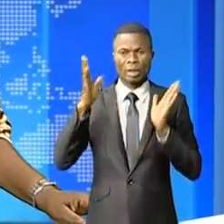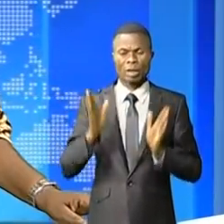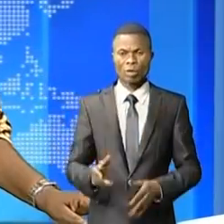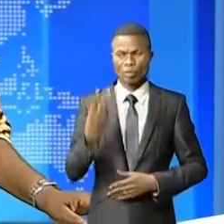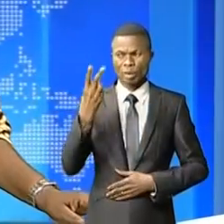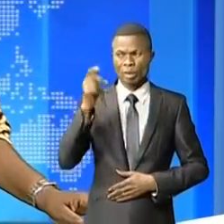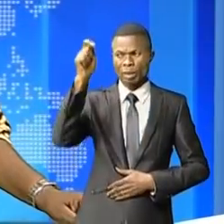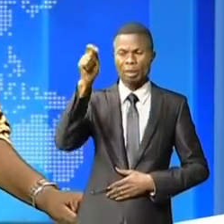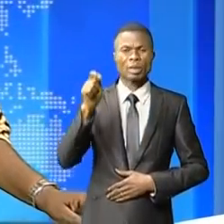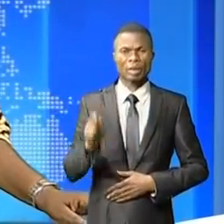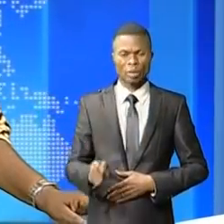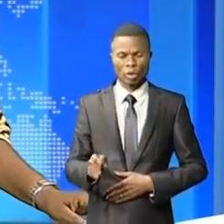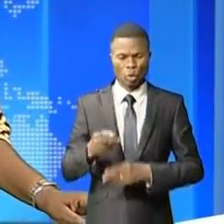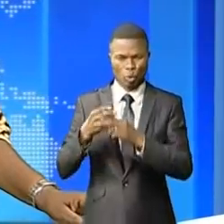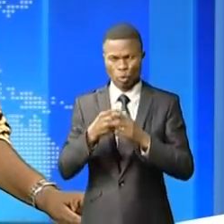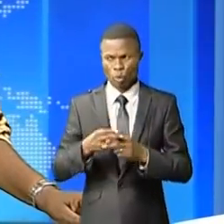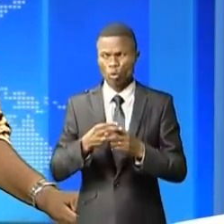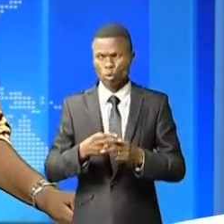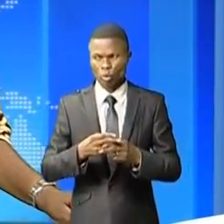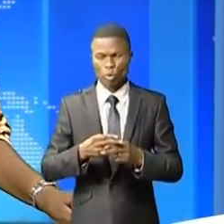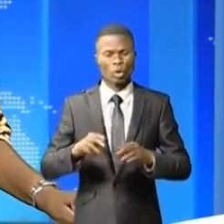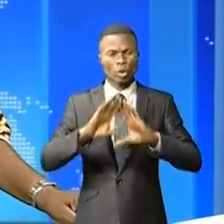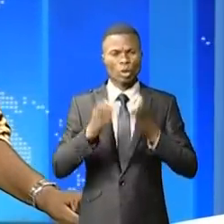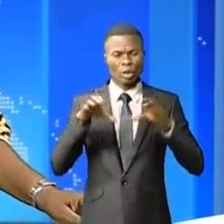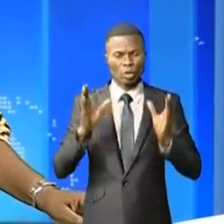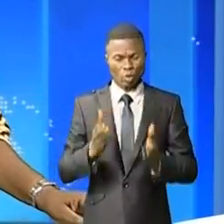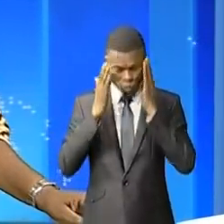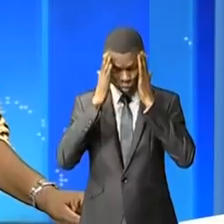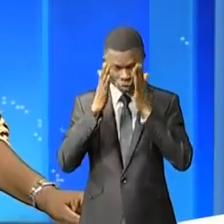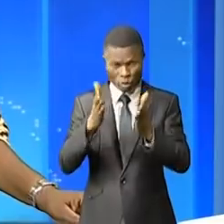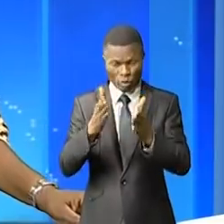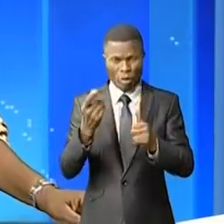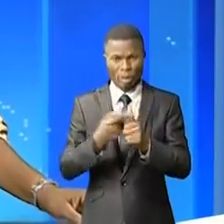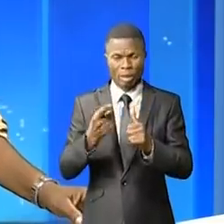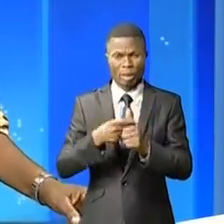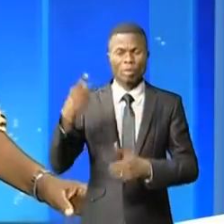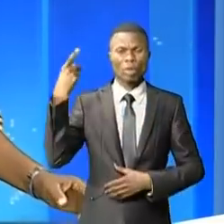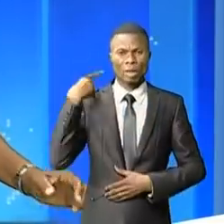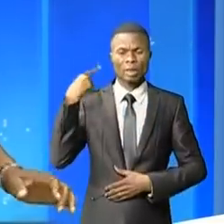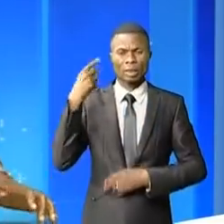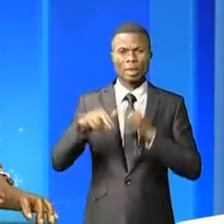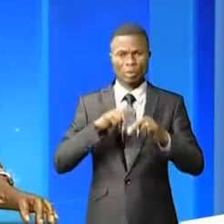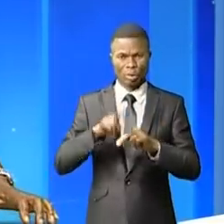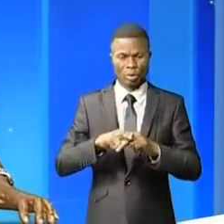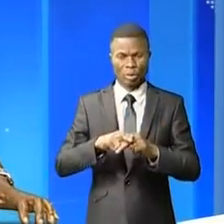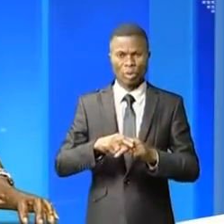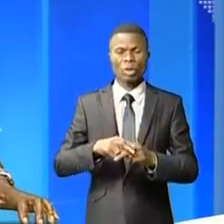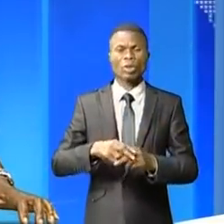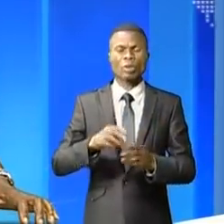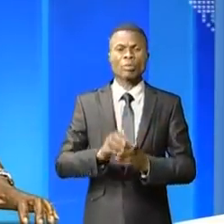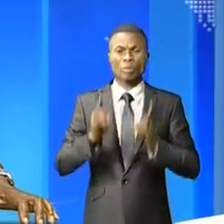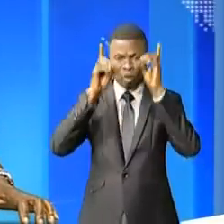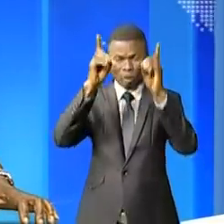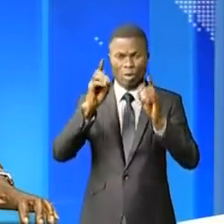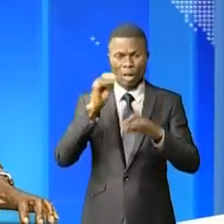du pays mérite un suivi de tout le Congolais, spécialement les élus du peuple. À la suite de cette huitième